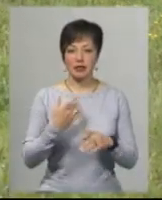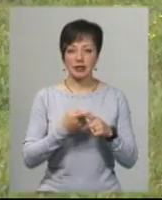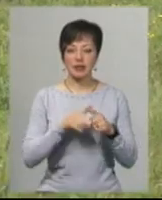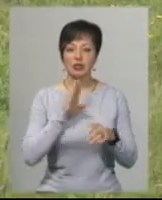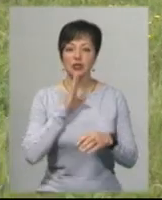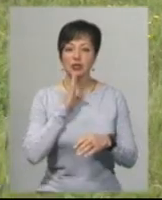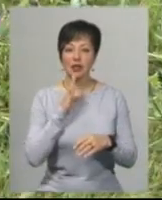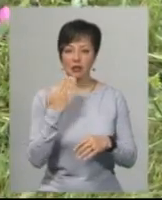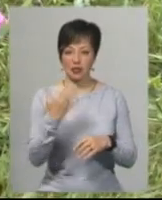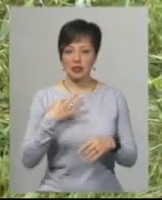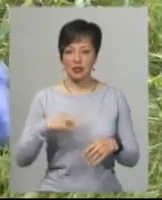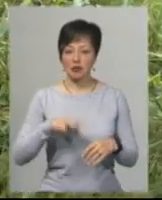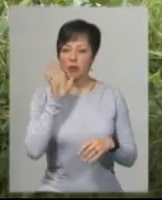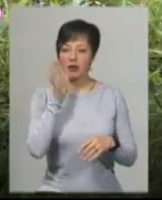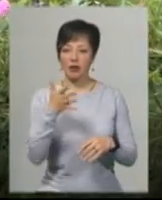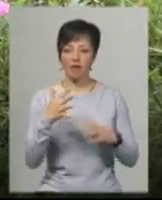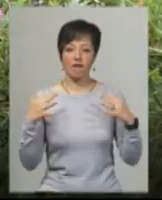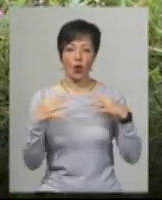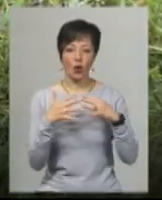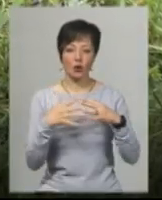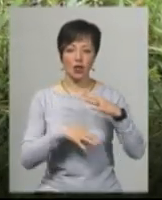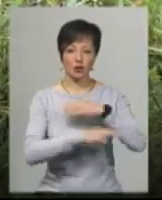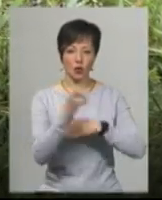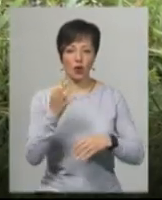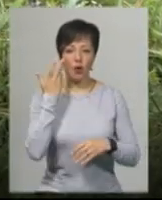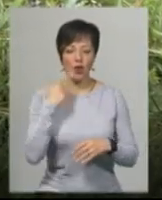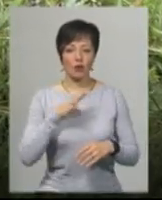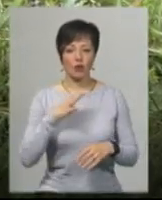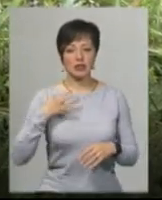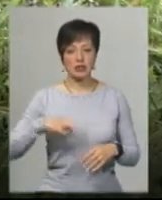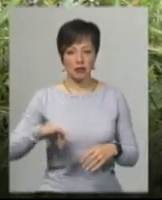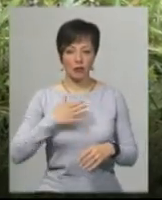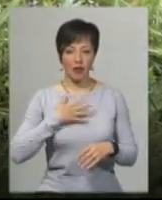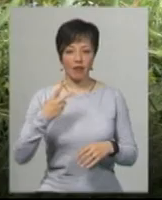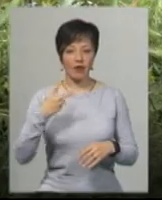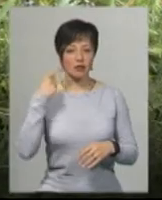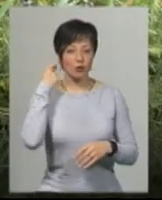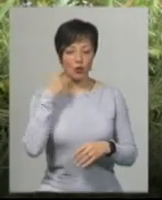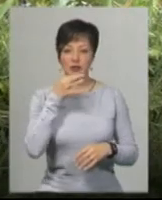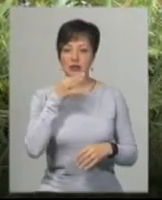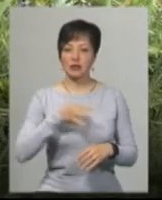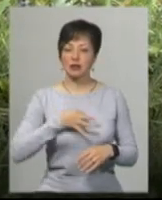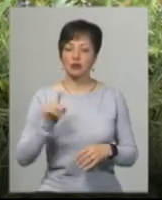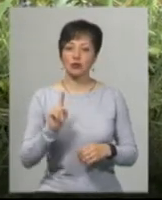'ятий рік воює на Сході. Коли було 20 років йому, і він сказав, що